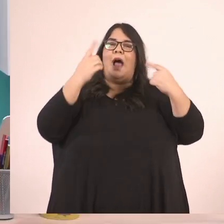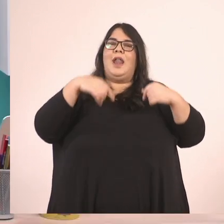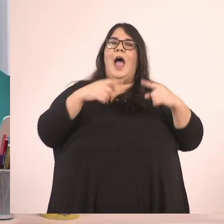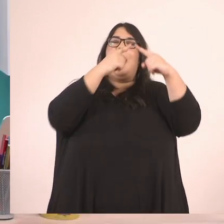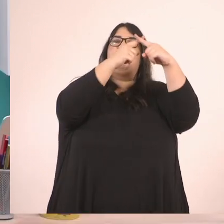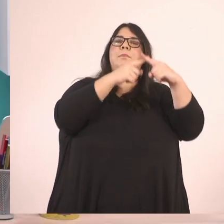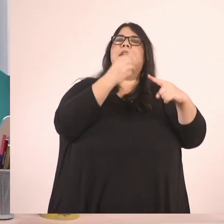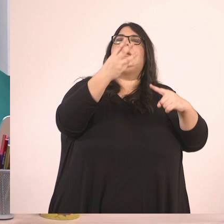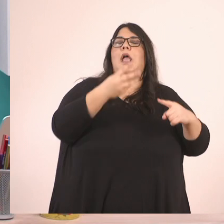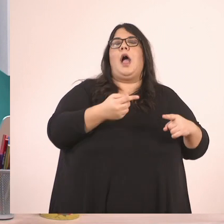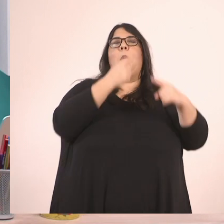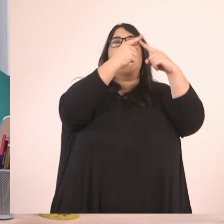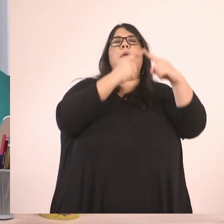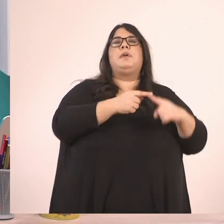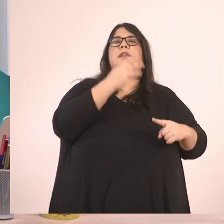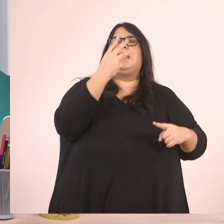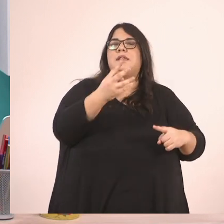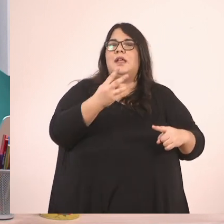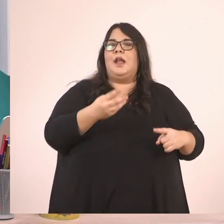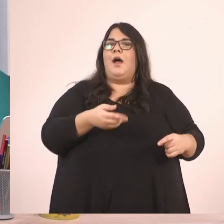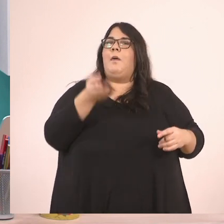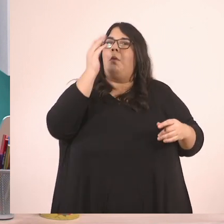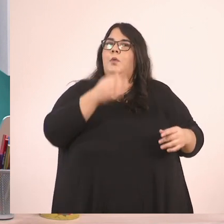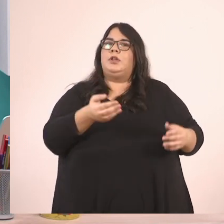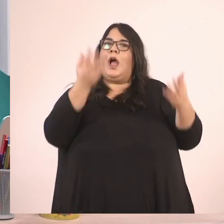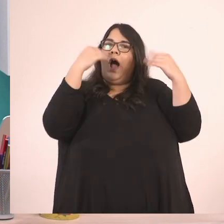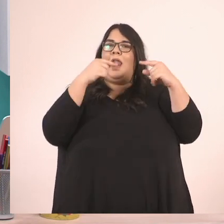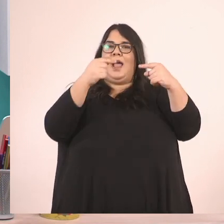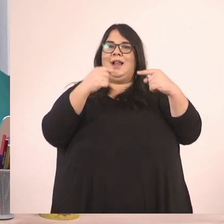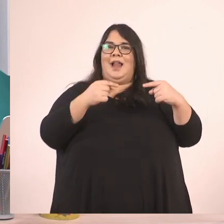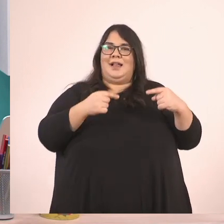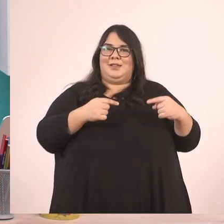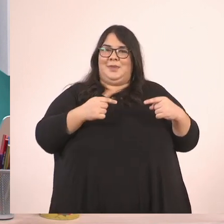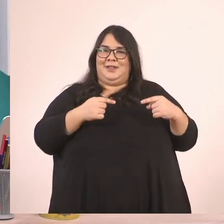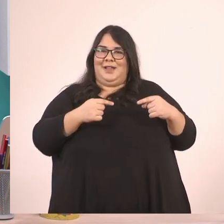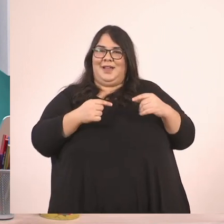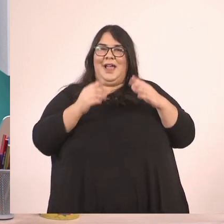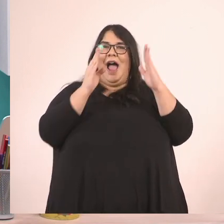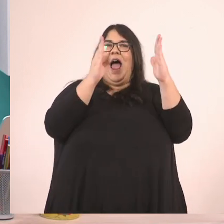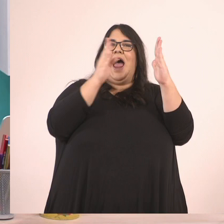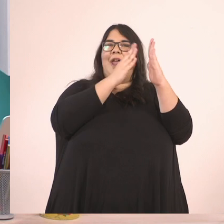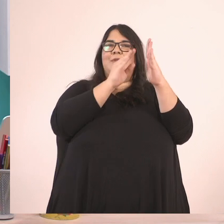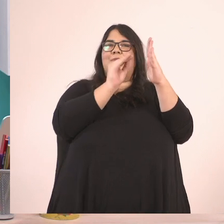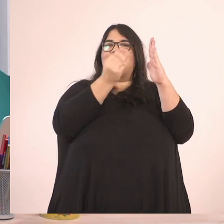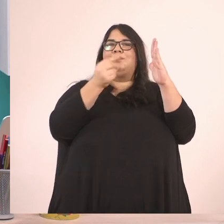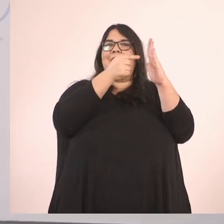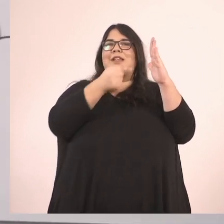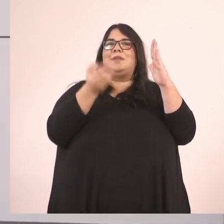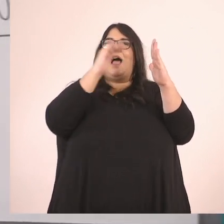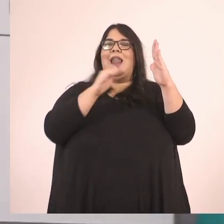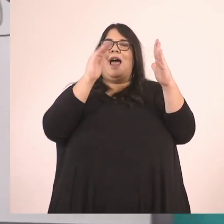κλασμάτων και να δείτε αν μπορείτε να βρείτε και άλλα κλάσματα που είναι μεταξύ του 1 τρίτου και των 2 τρίτων.